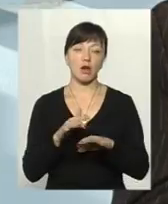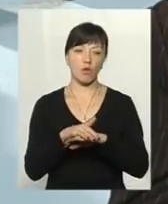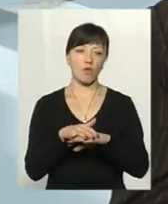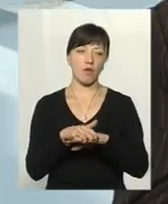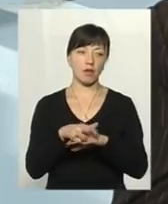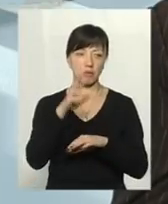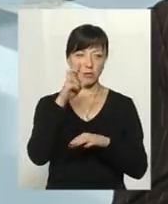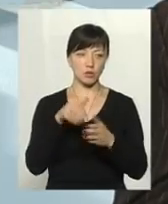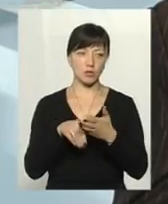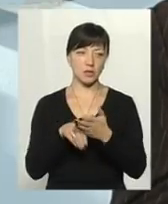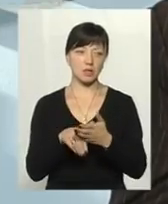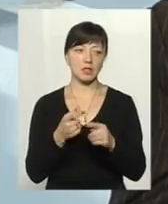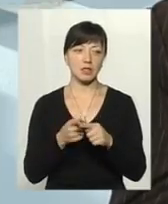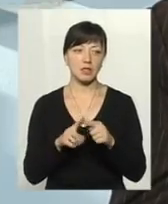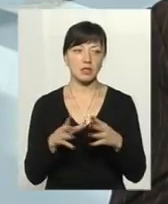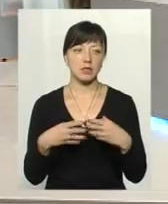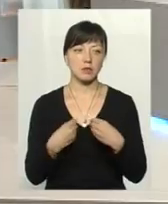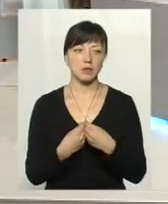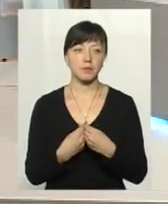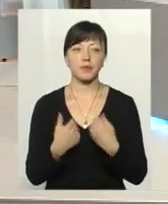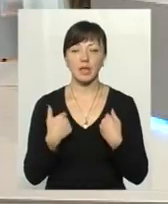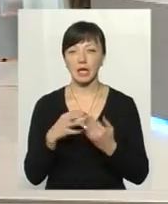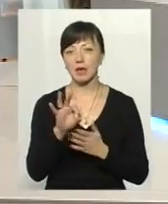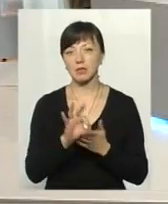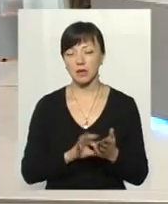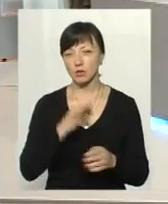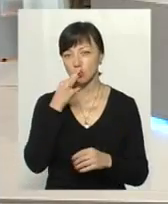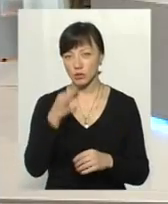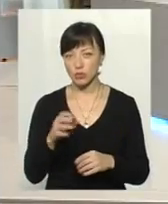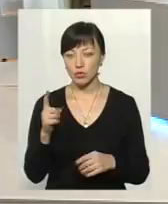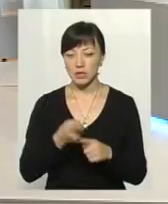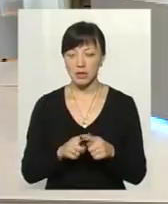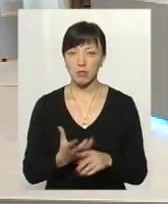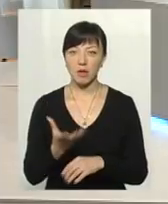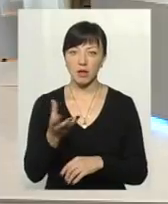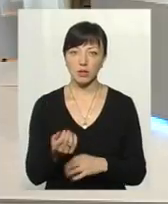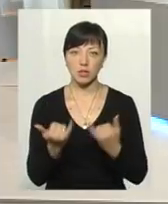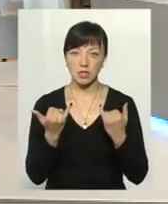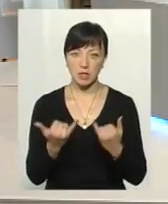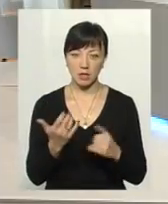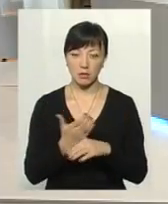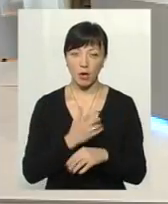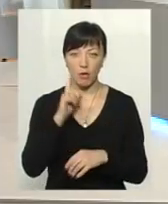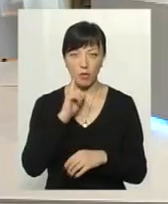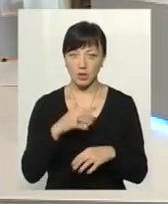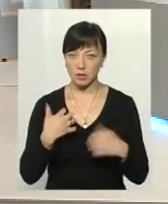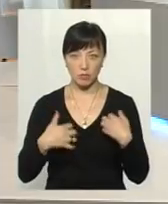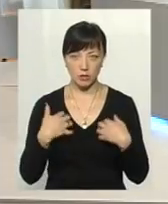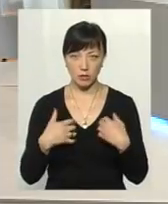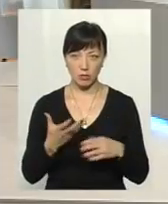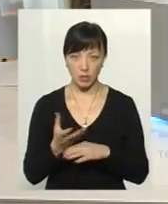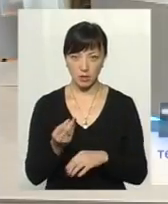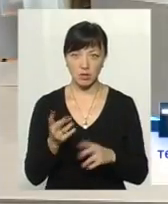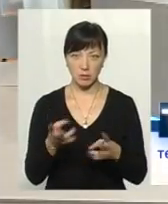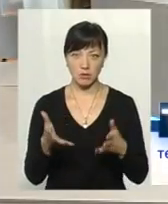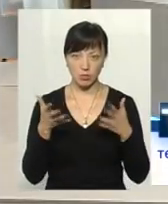субсидія цієї сім'ї. Ну, тобто, зразу скажемо, що о той платіж, який зараз прийшов, поки що не спішити оплачувати,